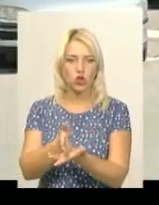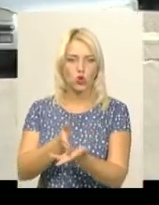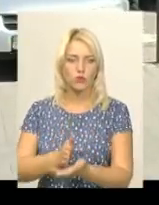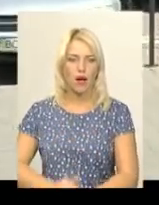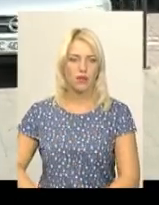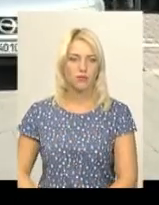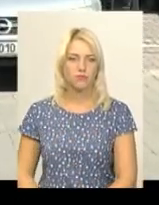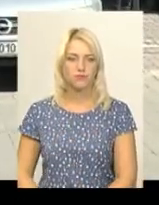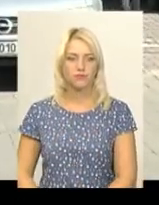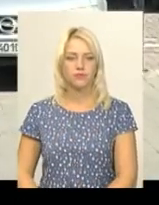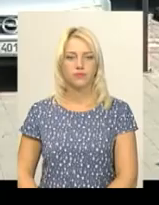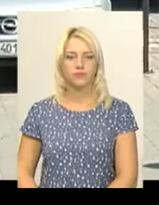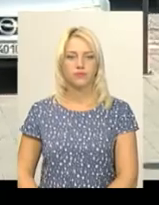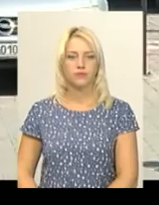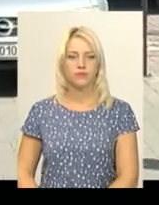собака, стій!